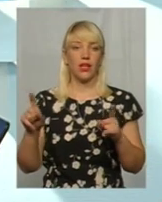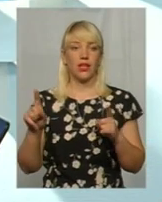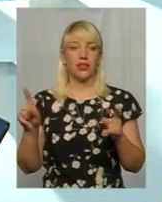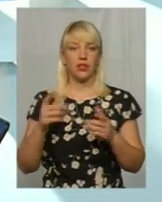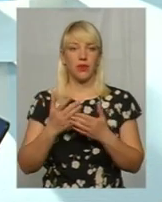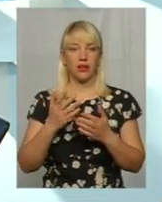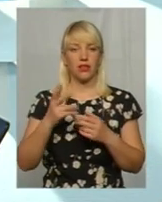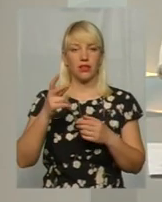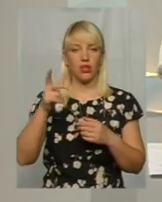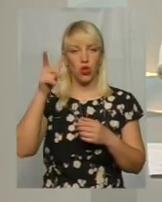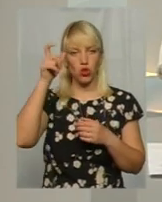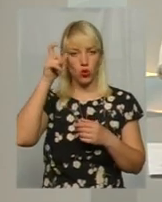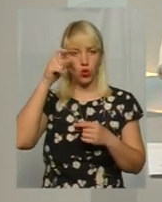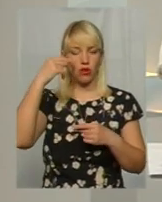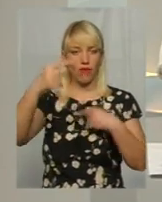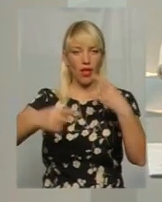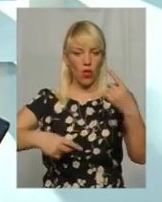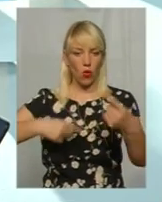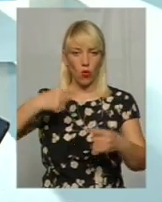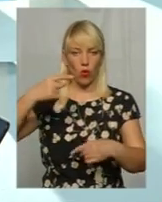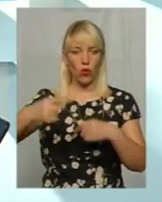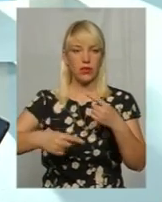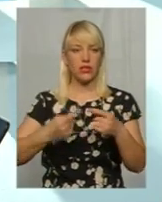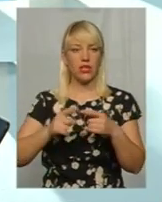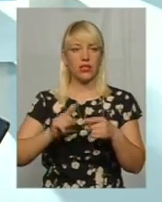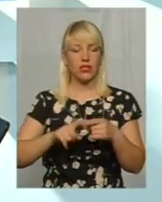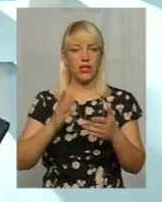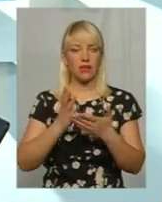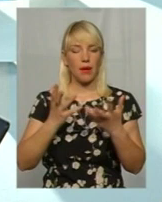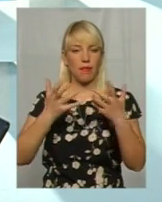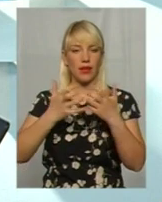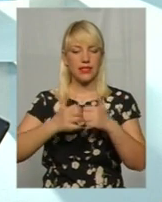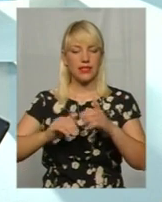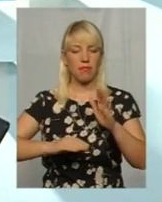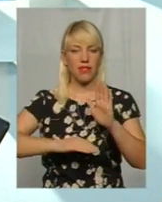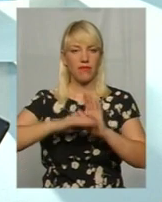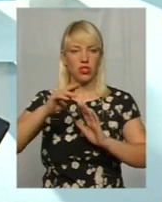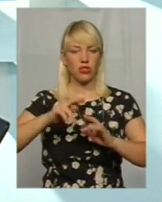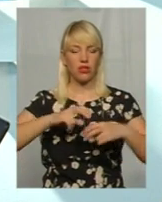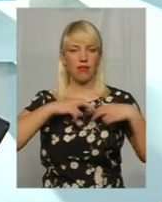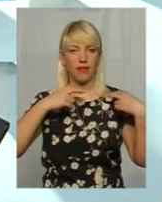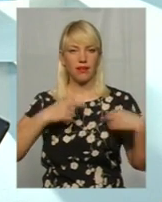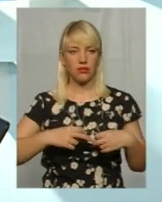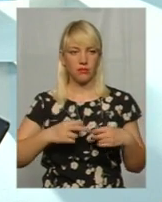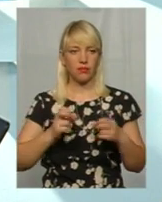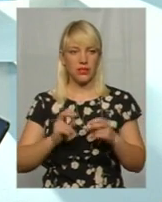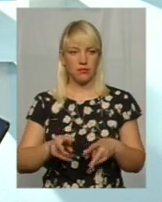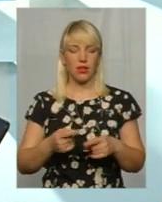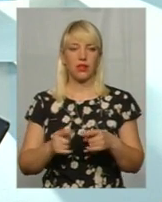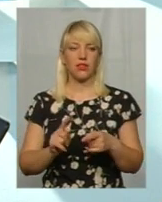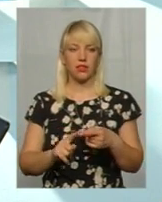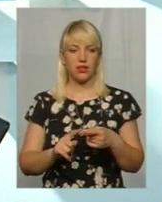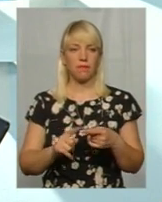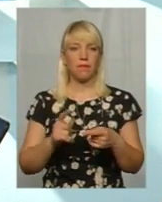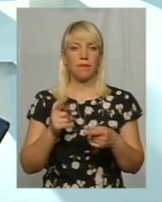чортове колесо, інші, вони є механізмами з підвищеним рівнем небезпеки. До таких механізмів необхідні окремі дозволи